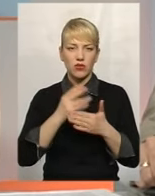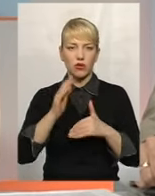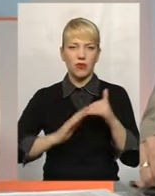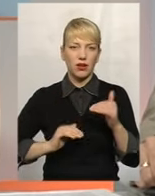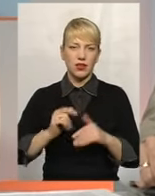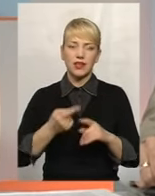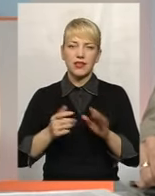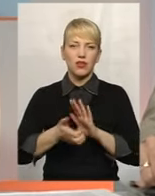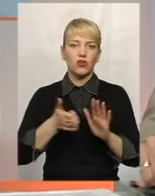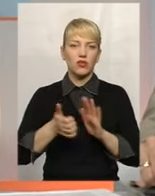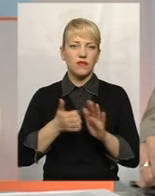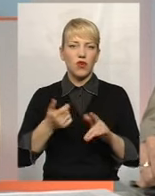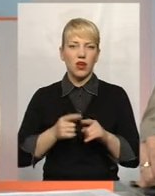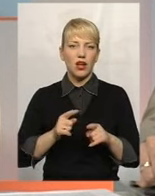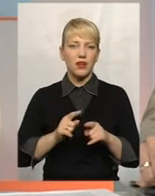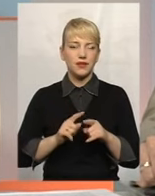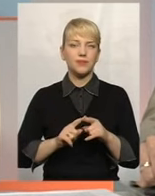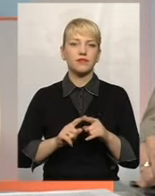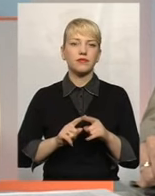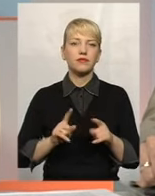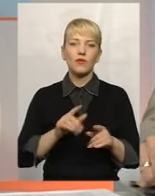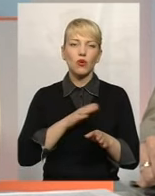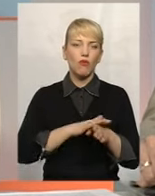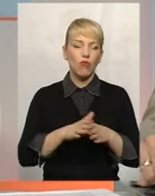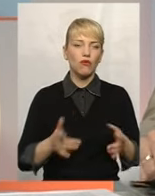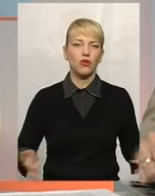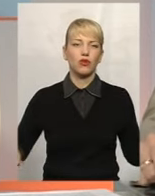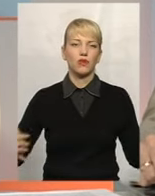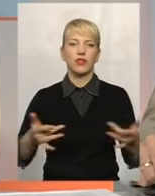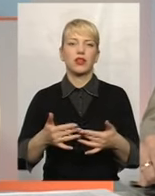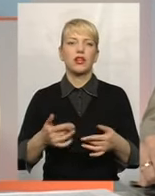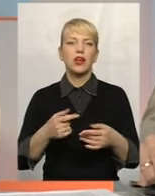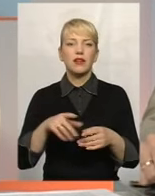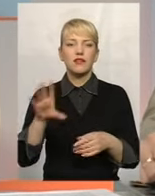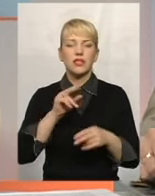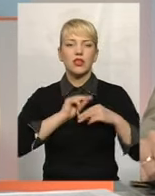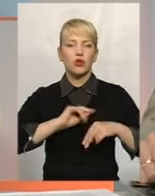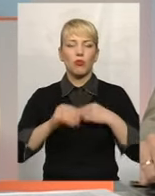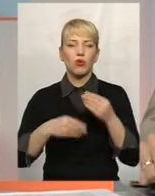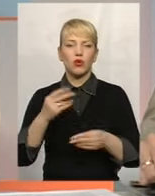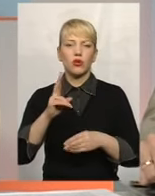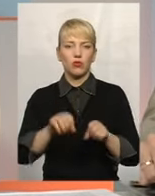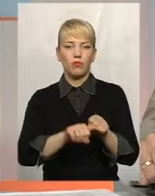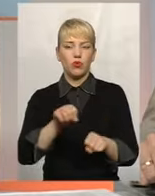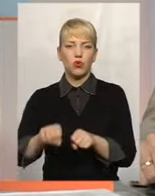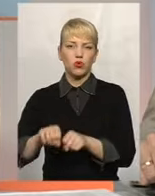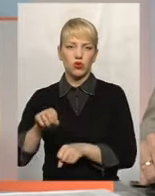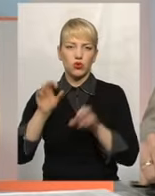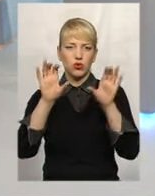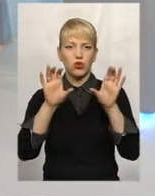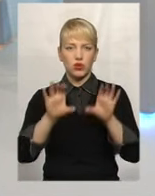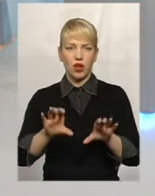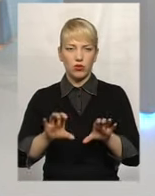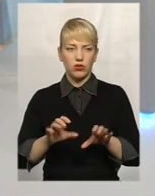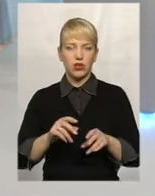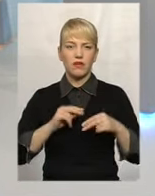це не дозволяє в повній мірі охопити всіх роботодавців, які порушують трудове законодавство.